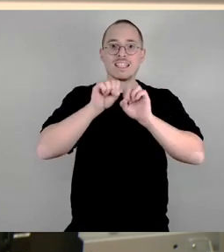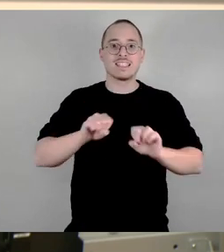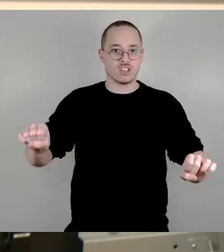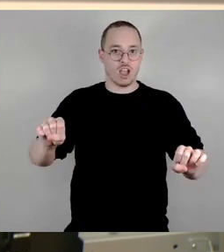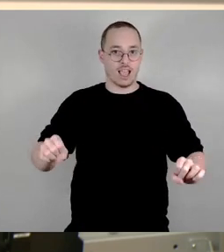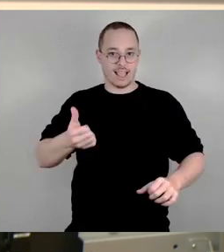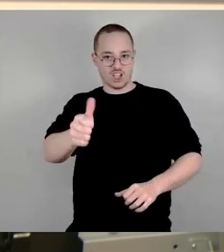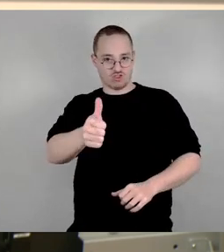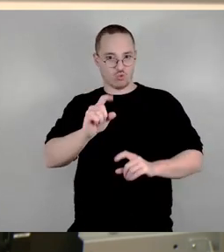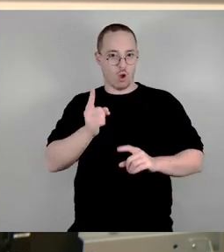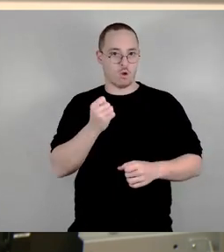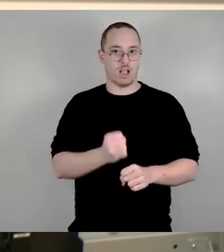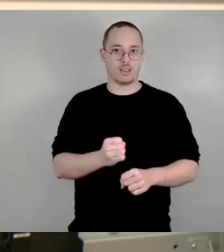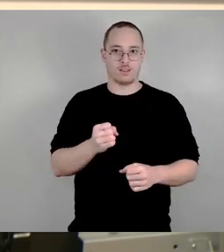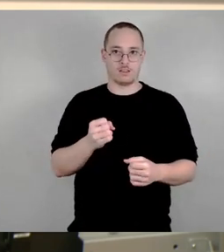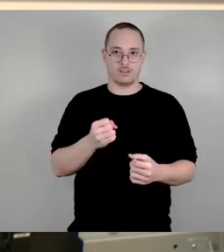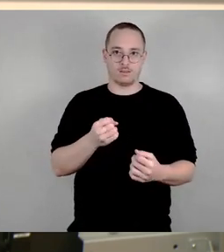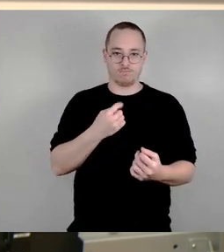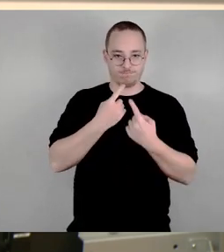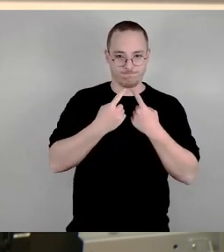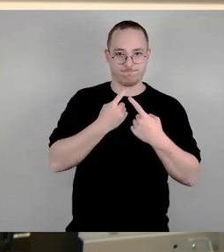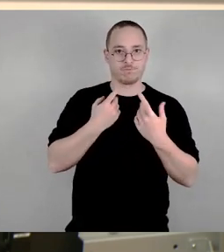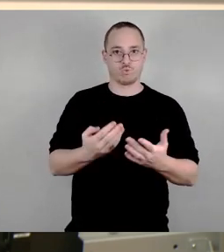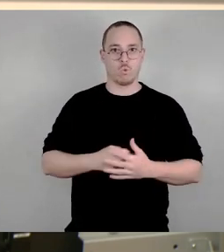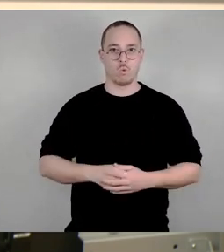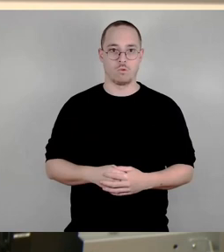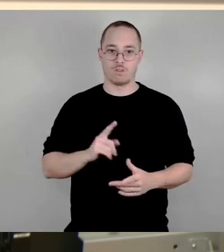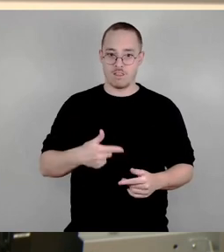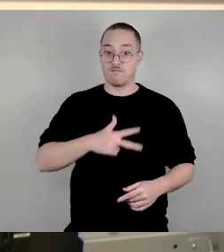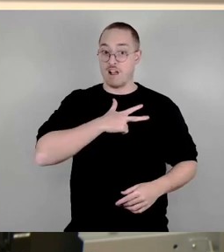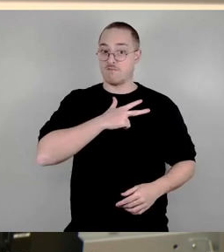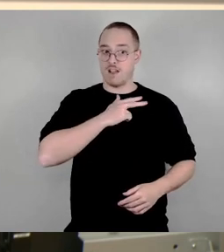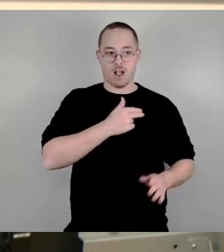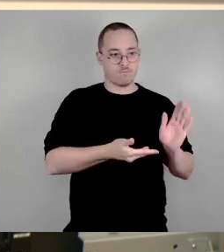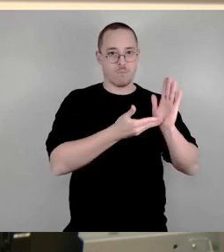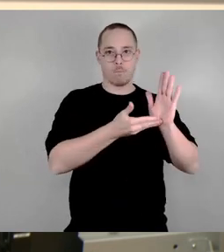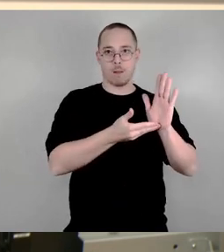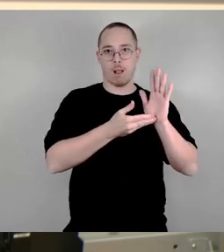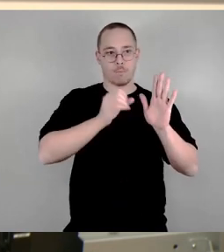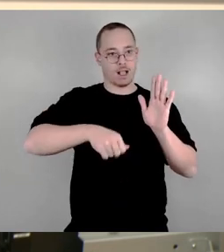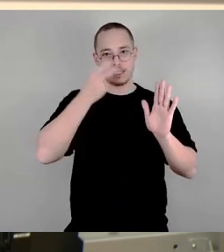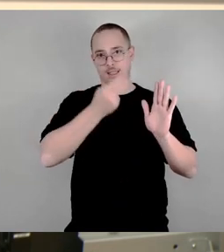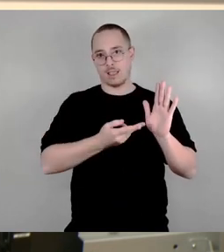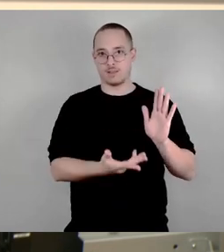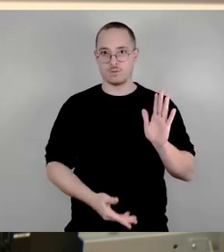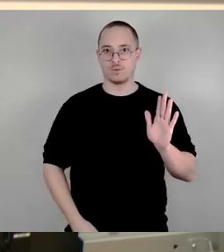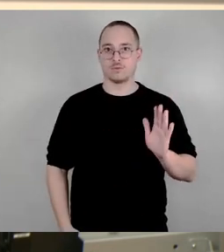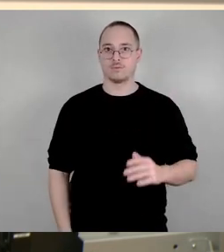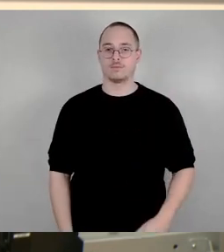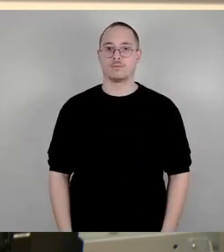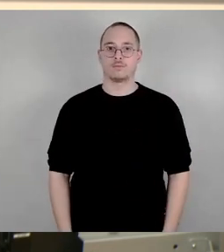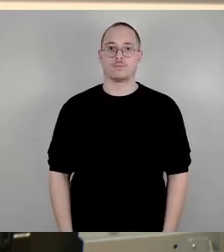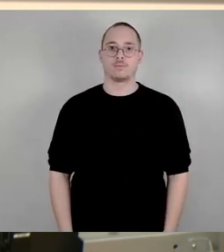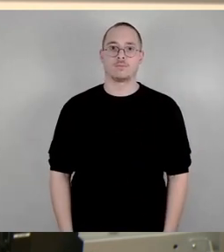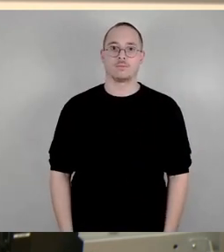Das sind die Wahrheiten, die dann zutage kommen werden. Und einer der Gründe ist auch dieser, warum es dort